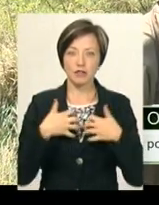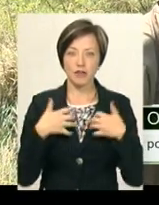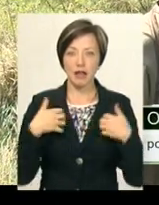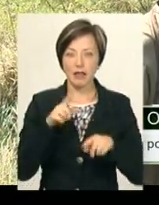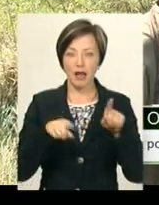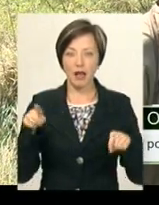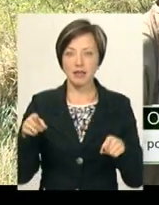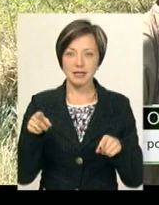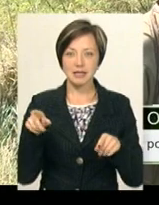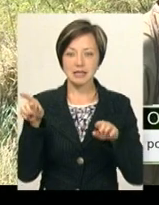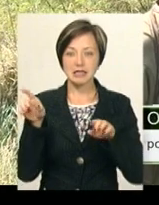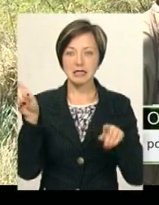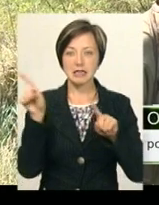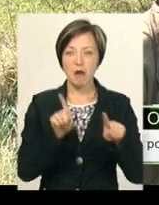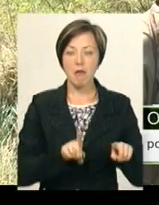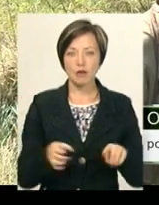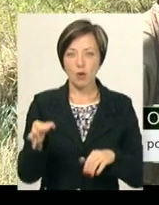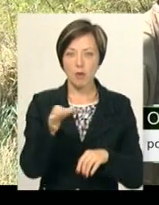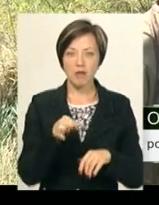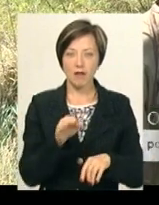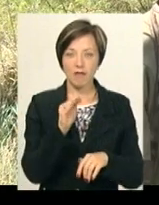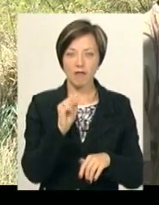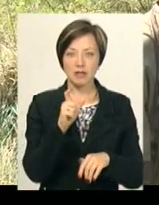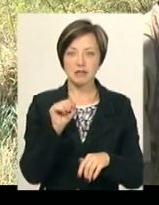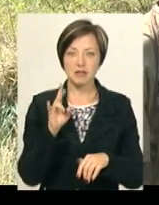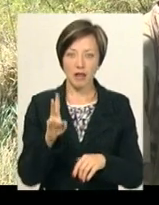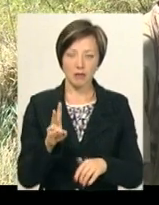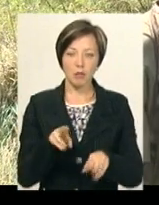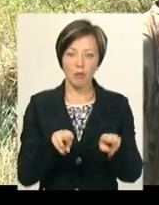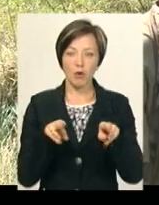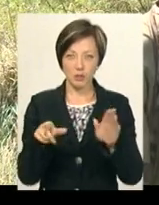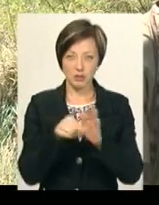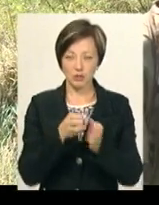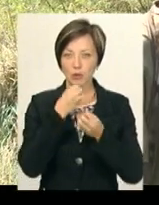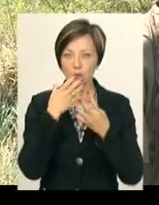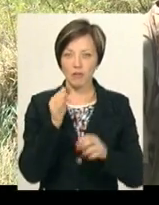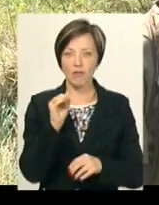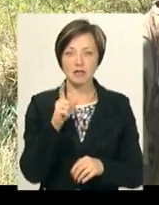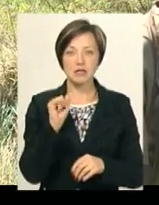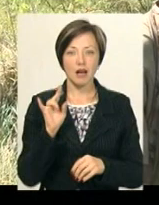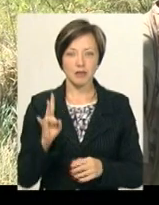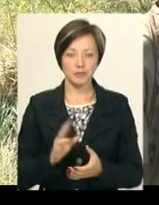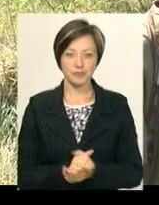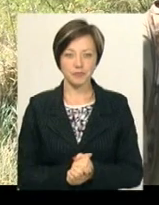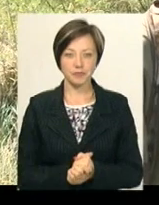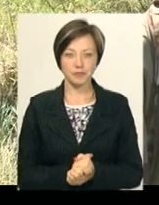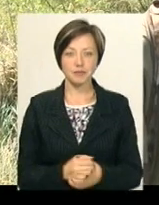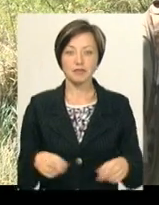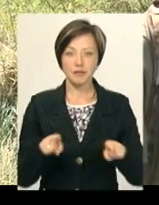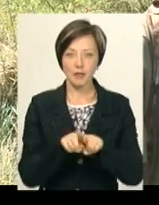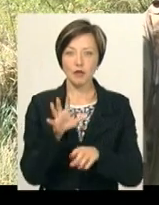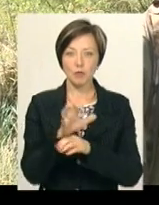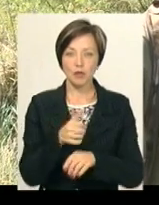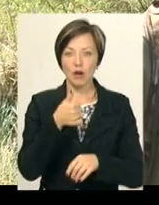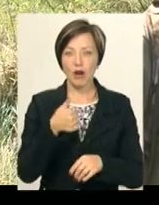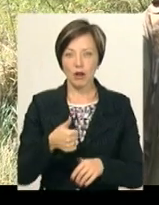області, де є велика популяція фазана, полюють дуже з ними добре на фазана. Ну, а так собачки в них